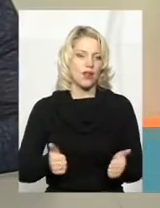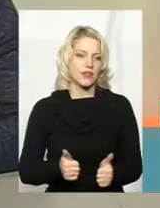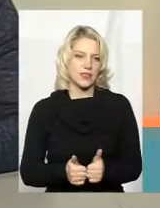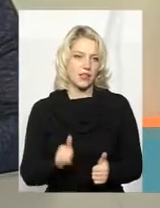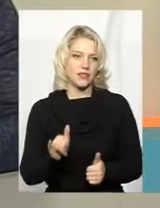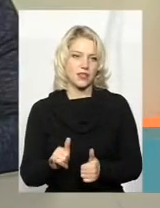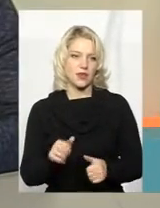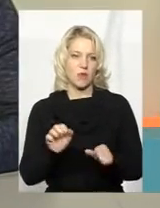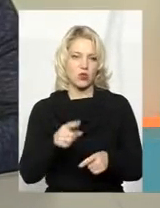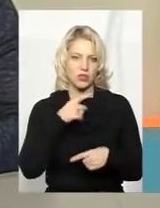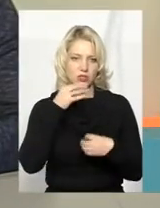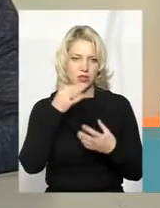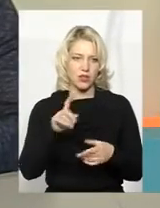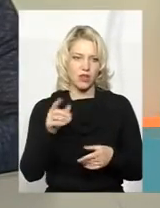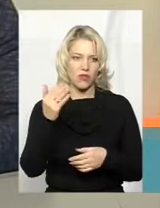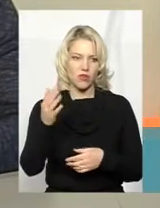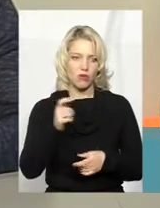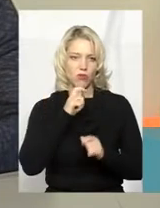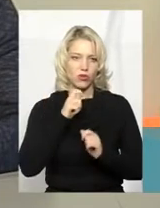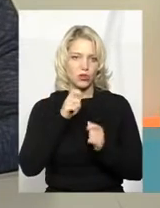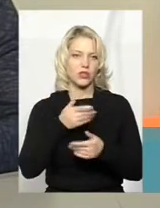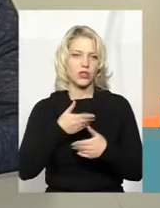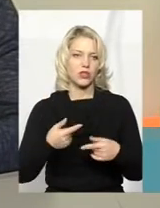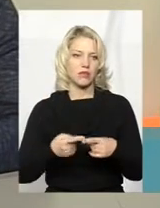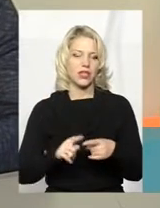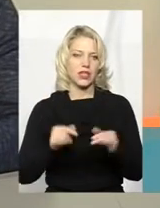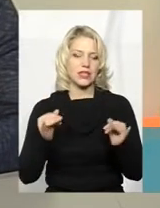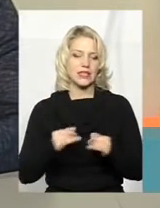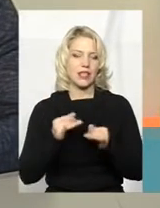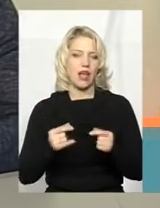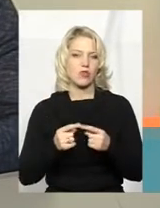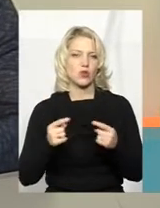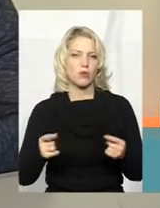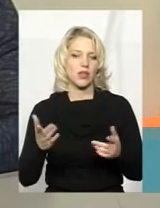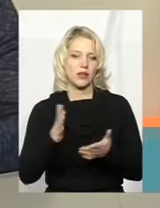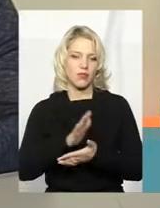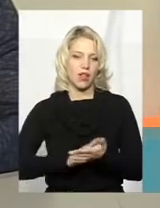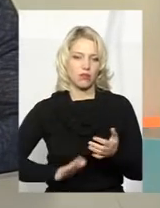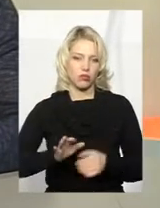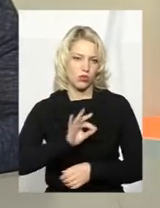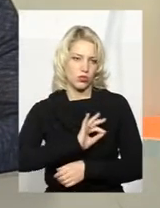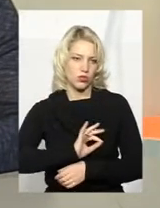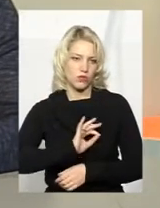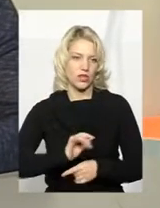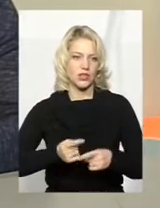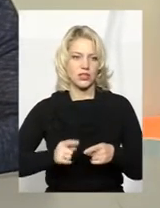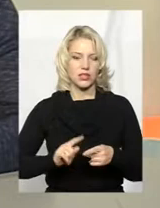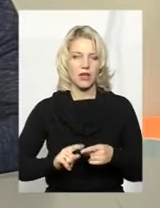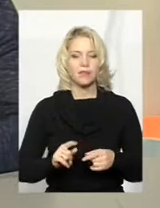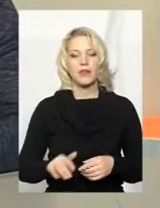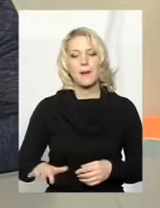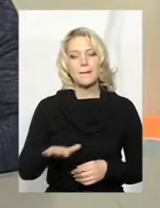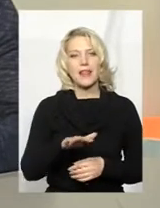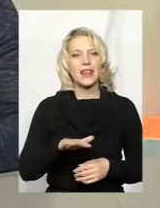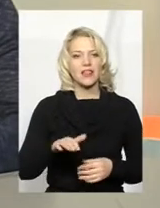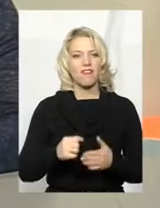Фактично можна сказати, що вони нам подарували такий класний, цікавий інструмент, яким ми далі будемо користуватися. Зараз ця платформа ще